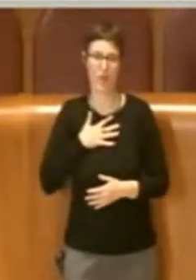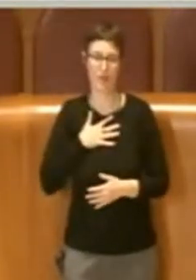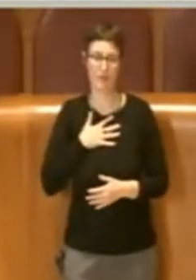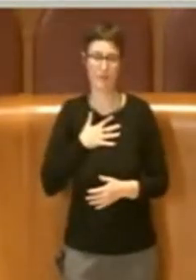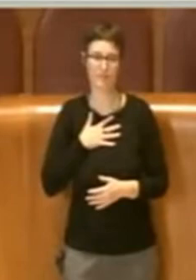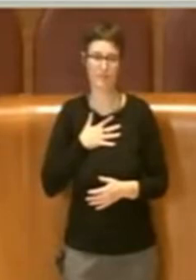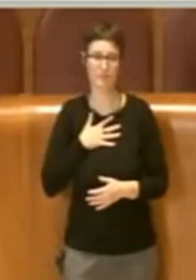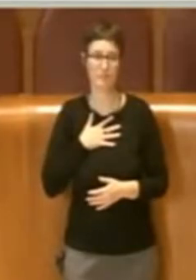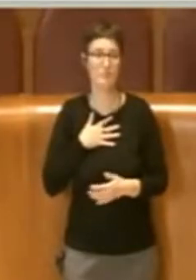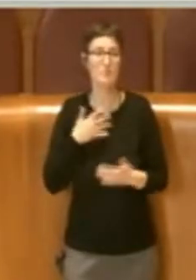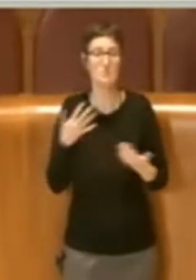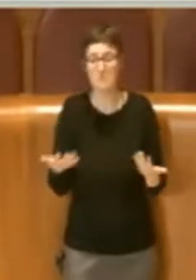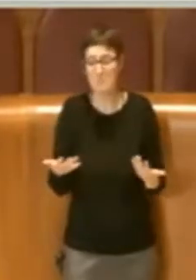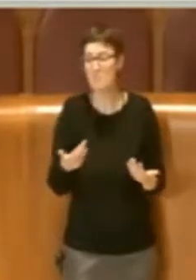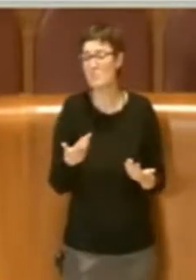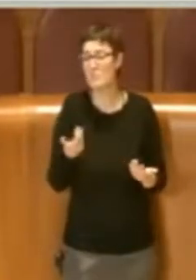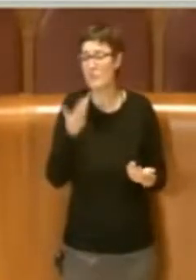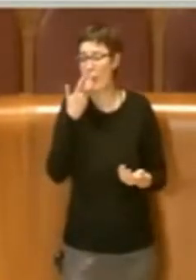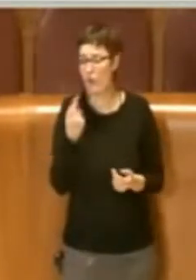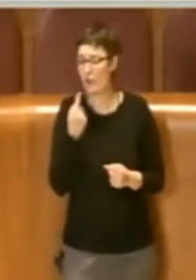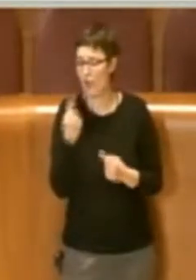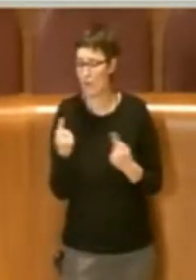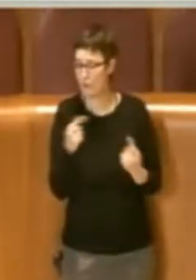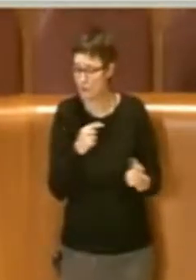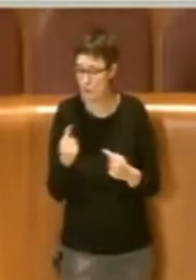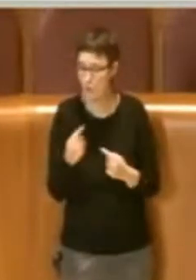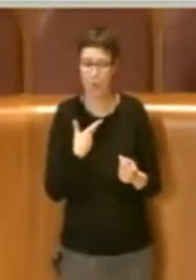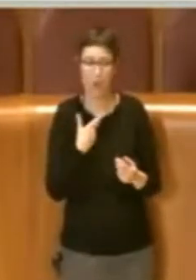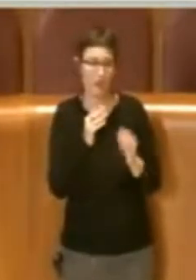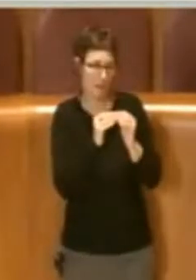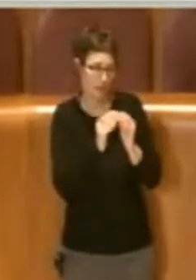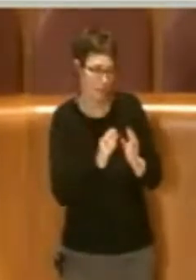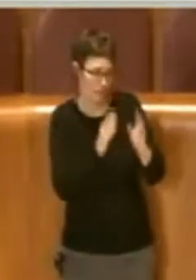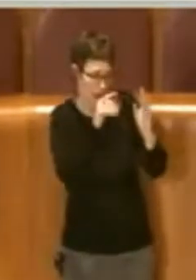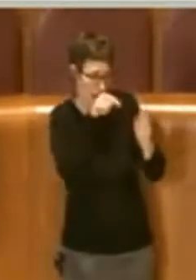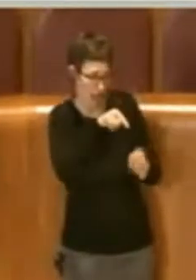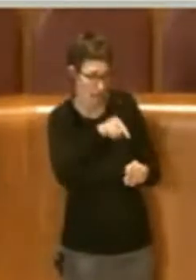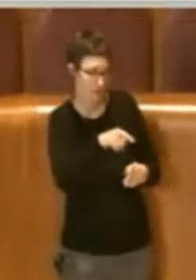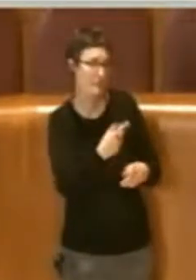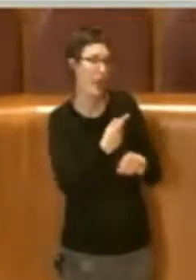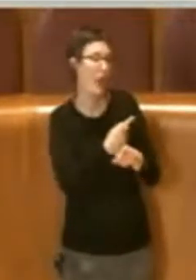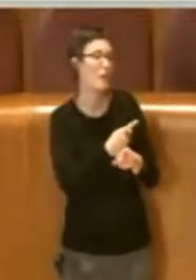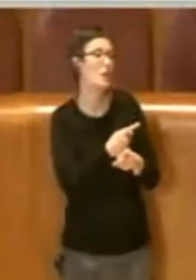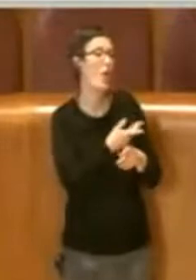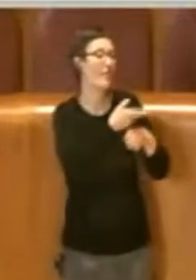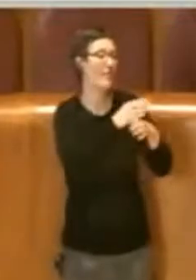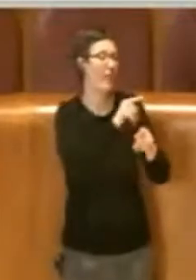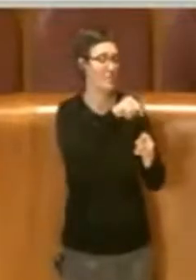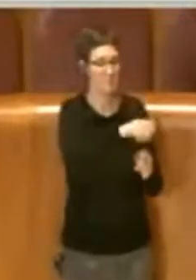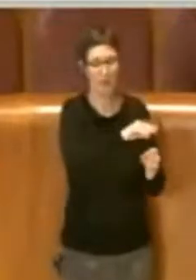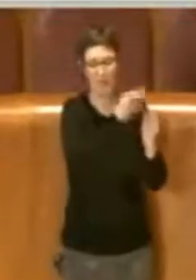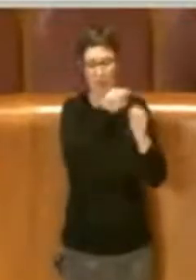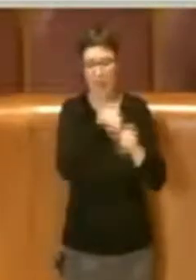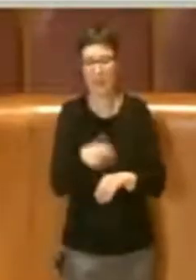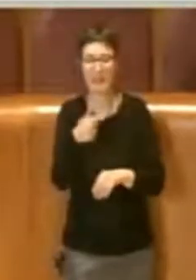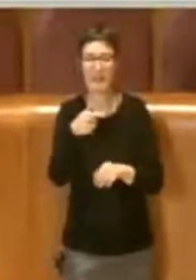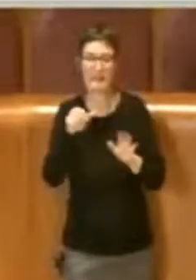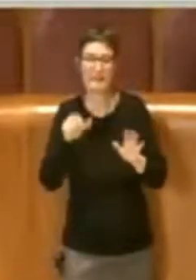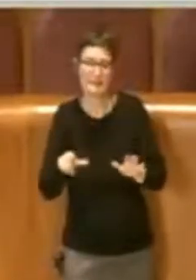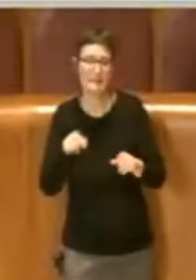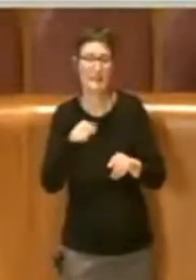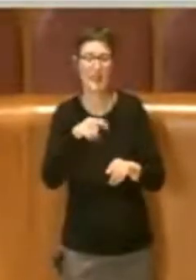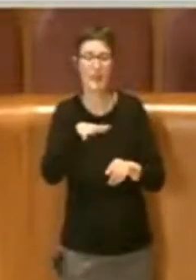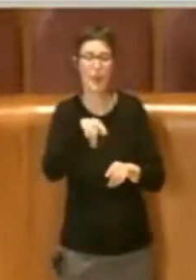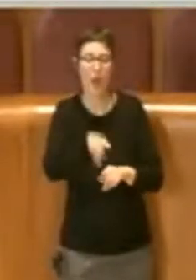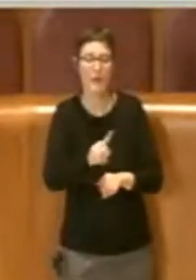se vogliamo discutere del piccolo palazzetto che viene scorporato, rientra in T7, quella non è un'area ma